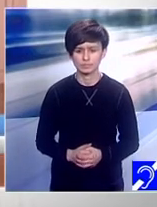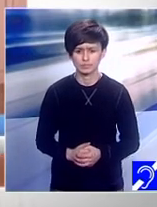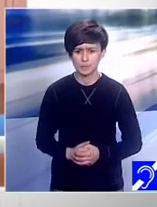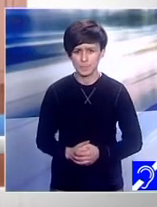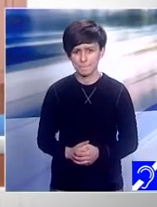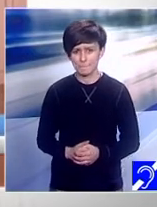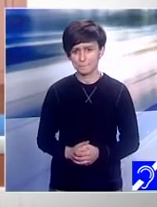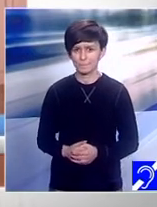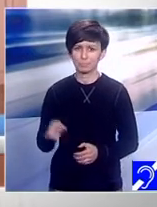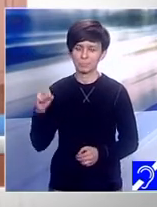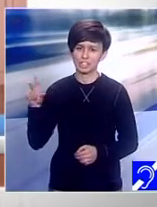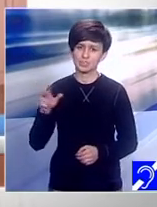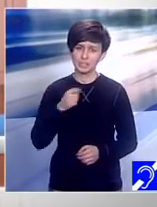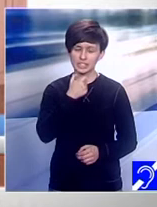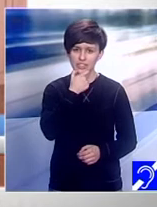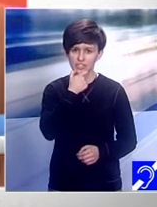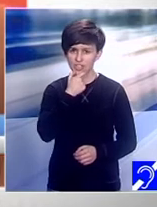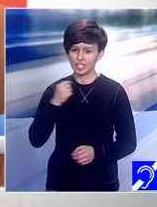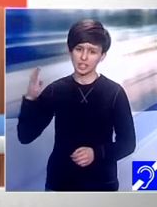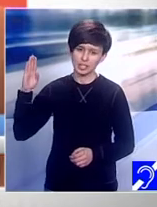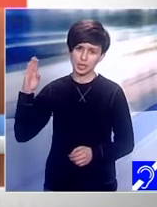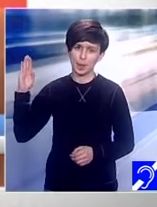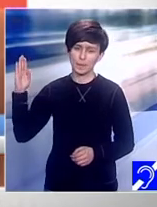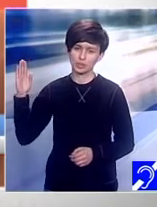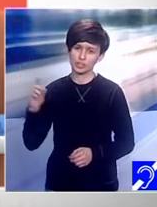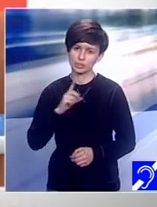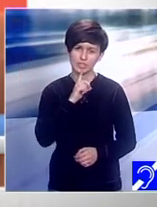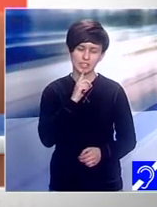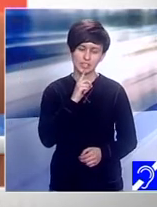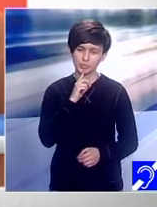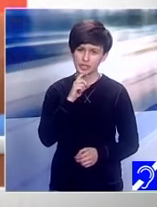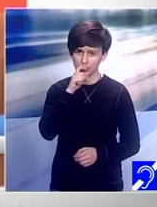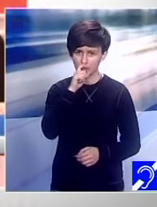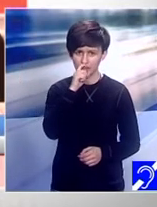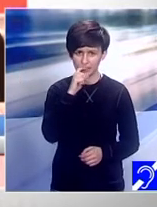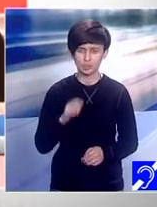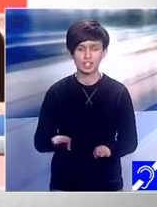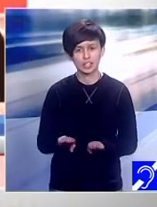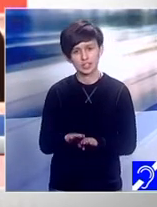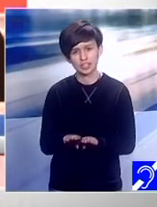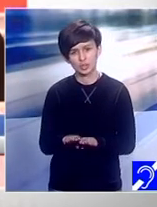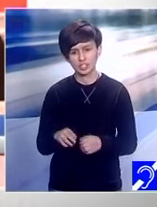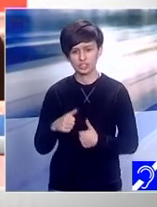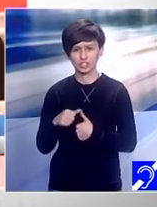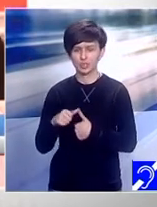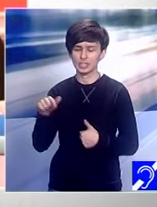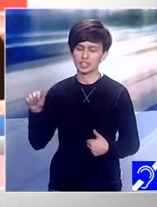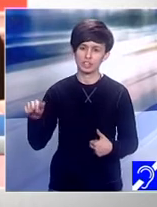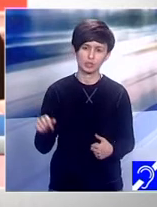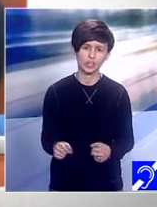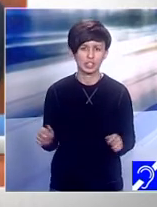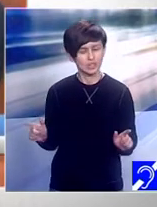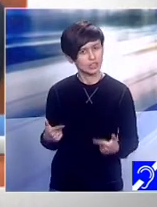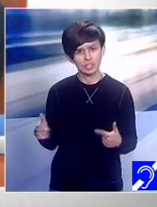La cei 13 ani ai săi, Bonti, așa cum este alintat băiatul de prietenii și de colegii săi, cântă cu tot sufletul la pian.